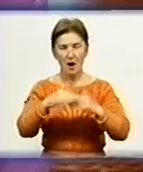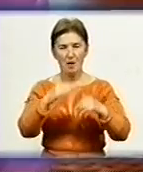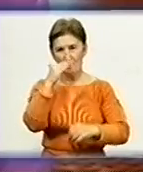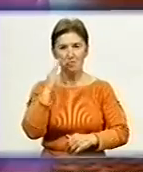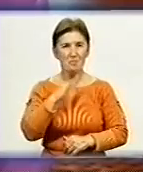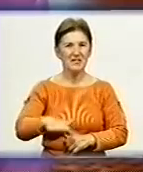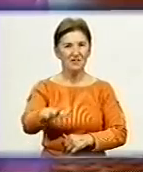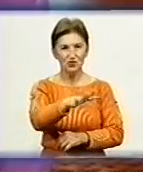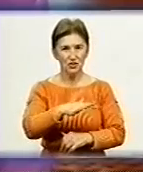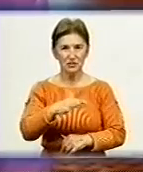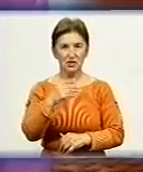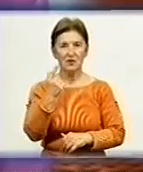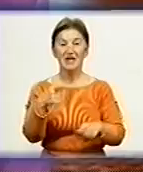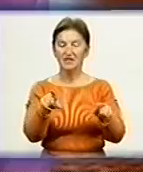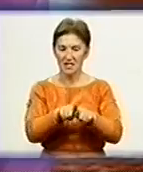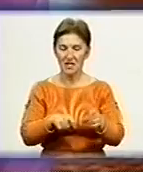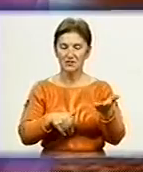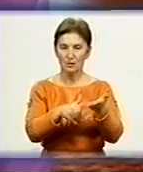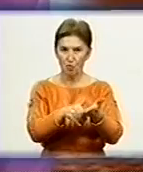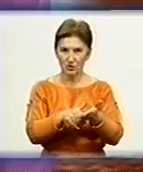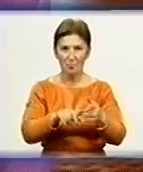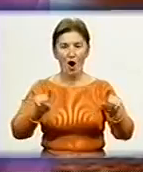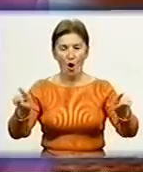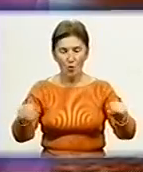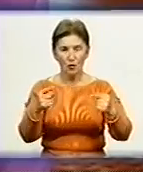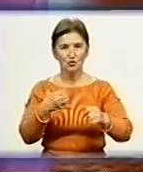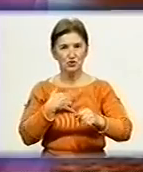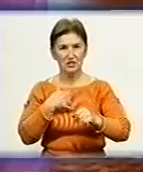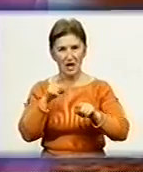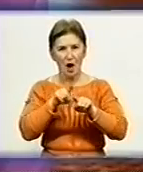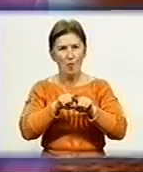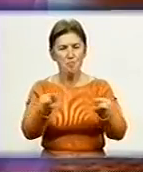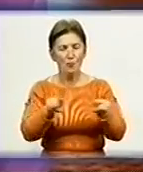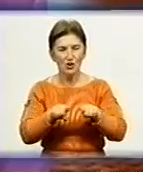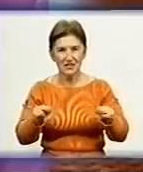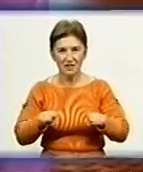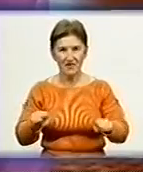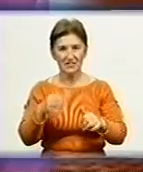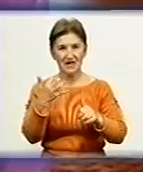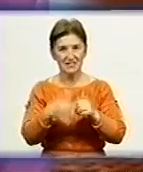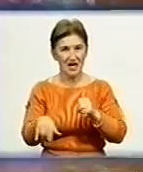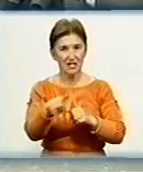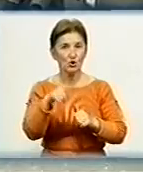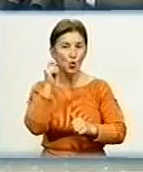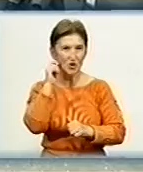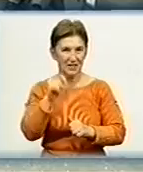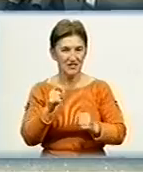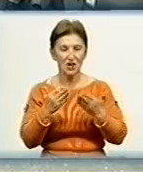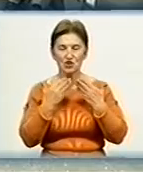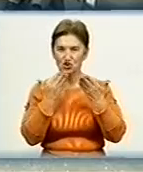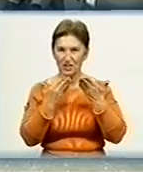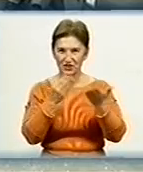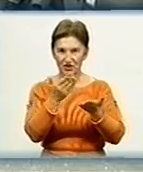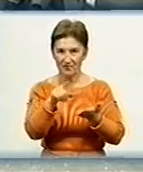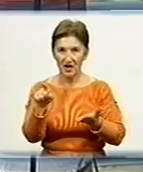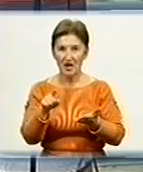українських письменників. У такий спосіб організатори хочуть популяризувати новелу серед українських читачів. Перший фестиваль відкрили на